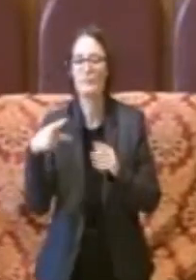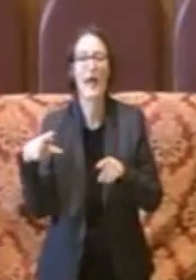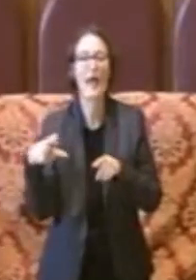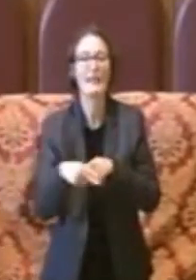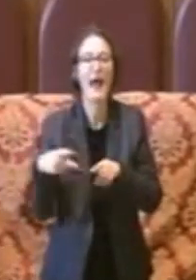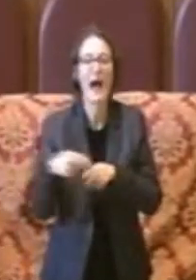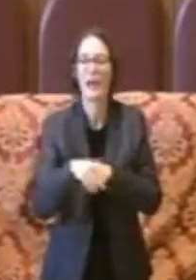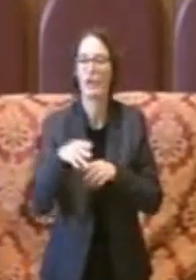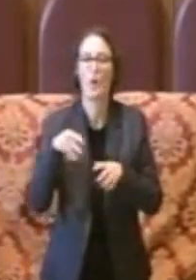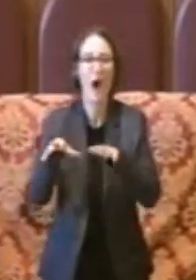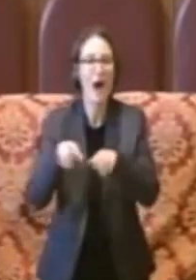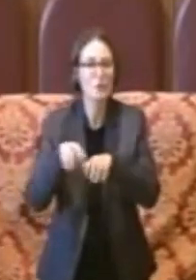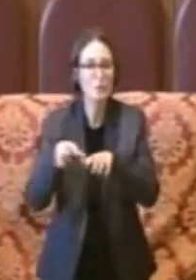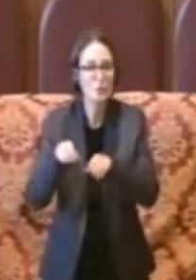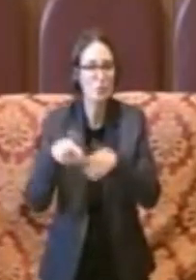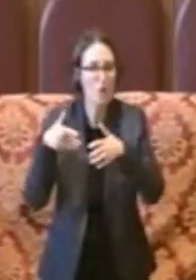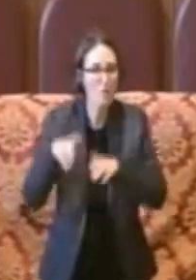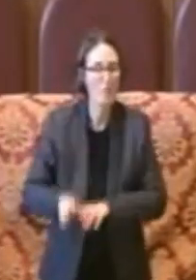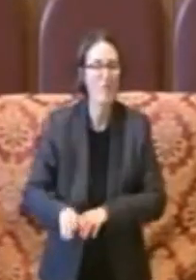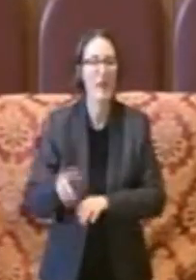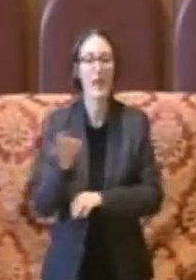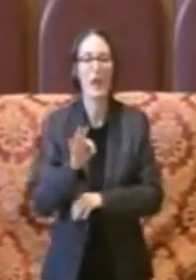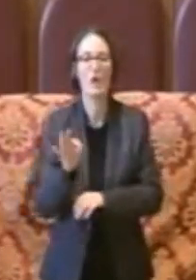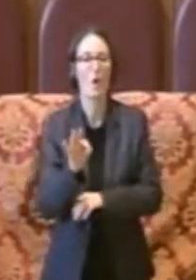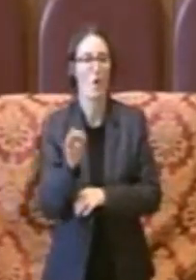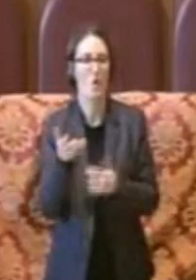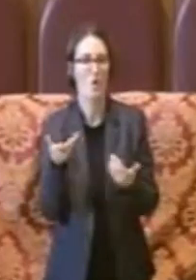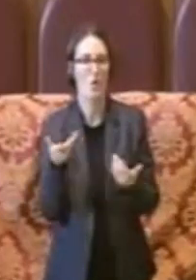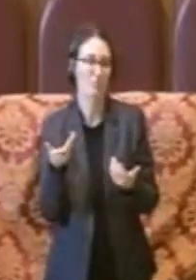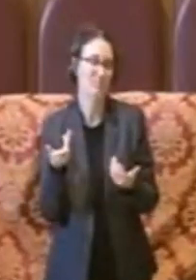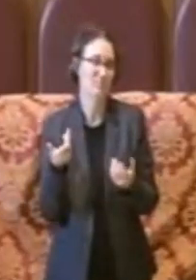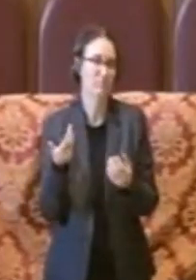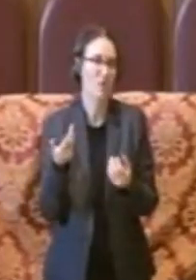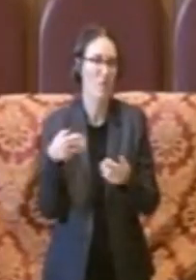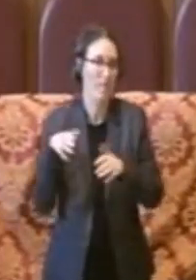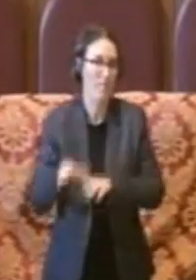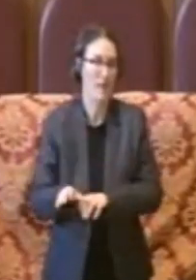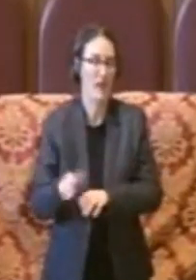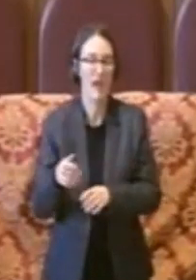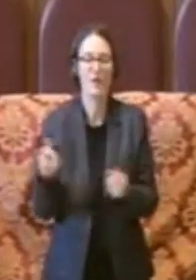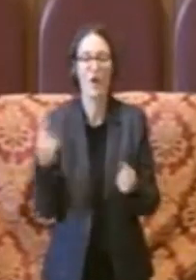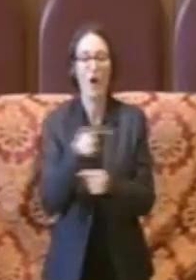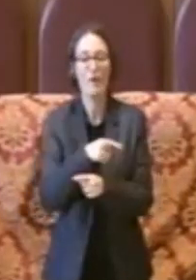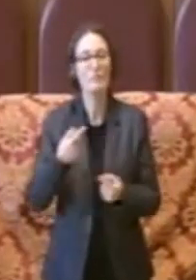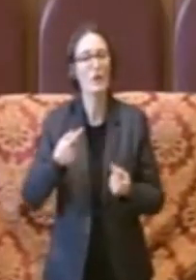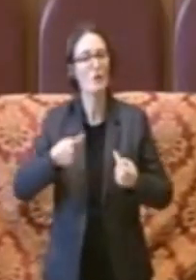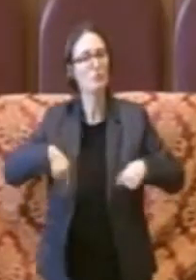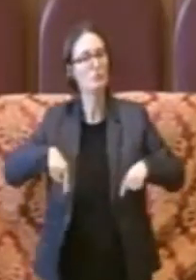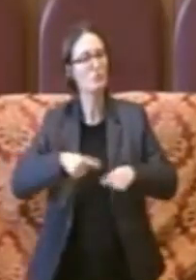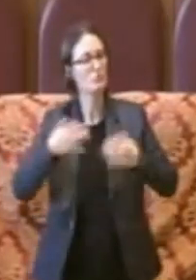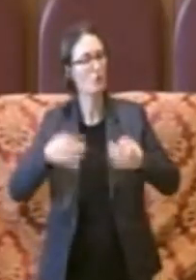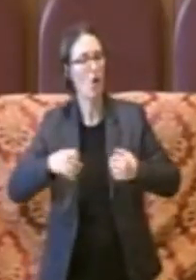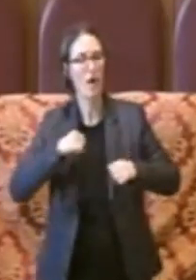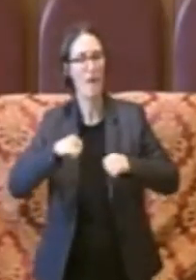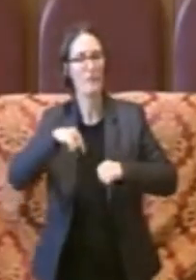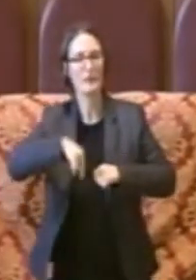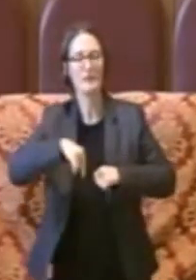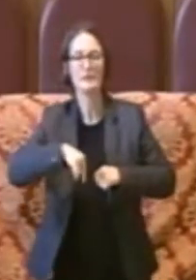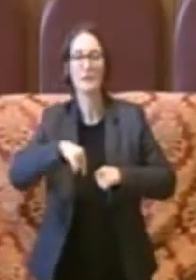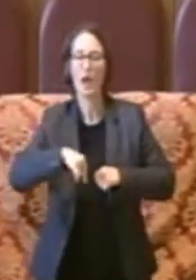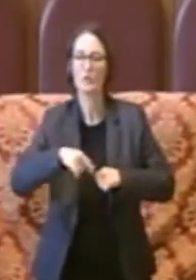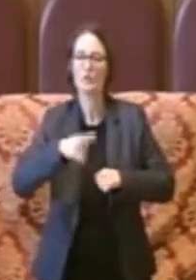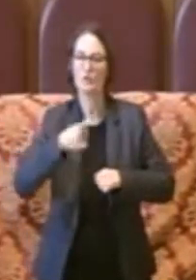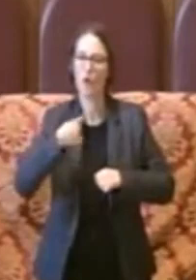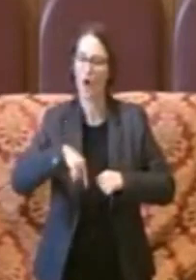assunzioni, che è di riduzione importante, le assunzioni che invece in questa consigliatura abbiamo riattivato, e se pensiamo